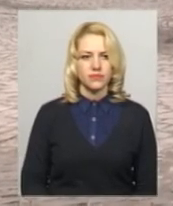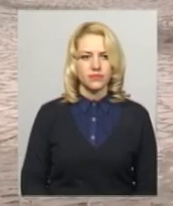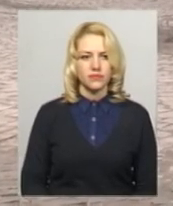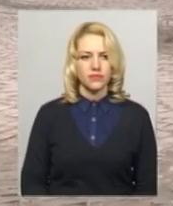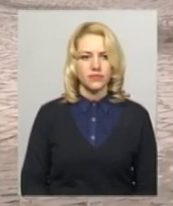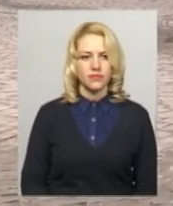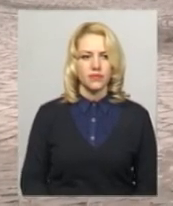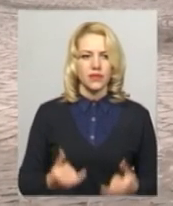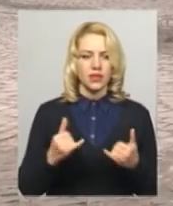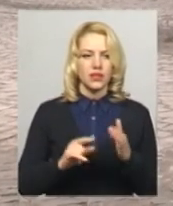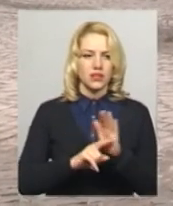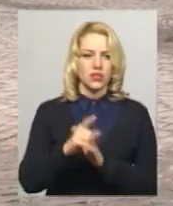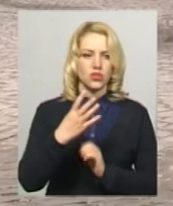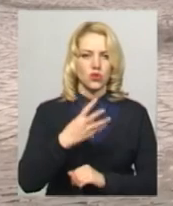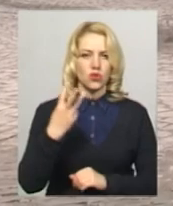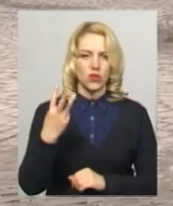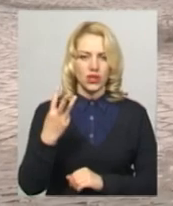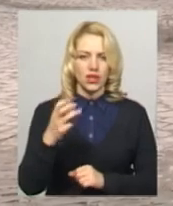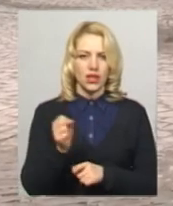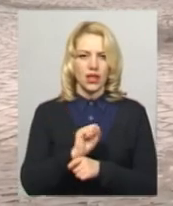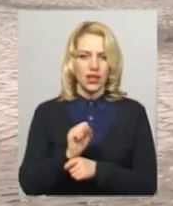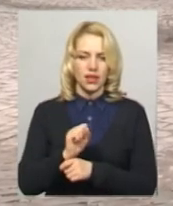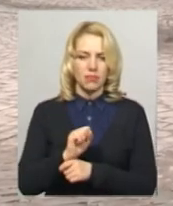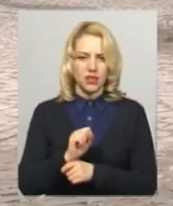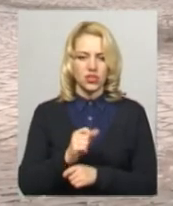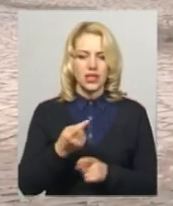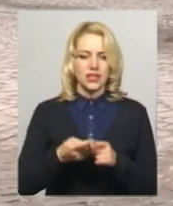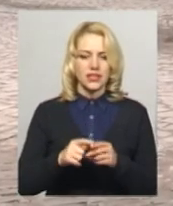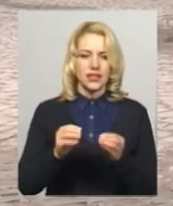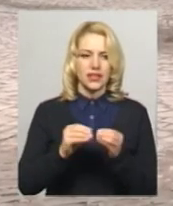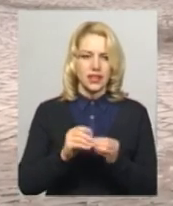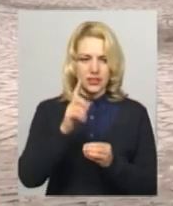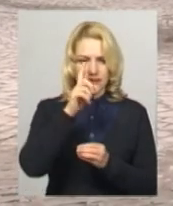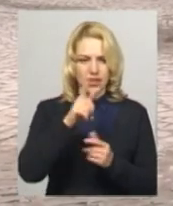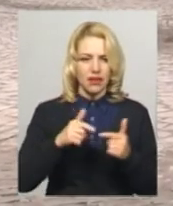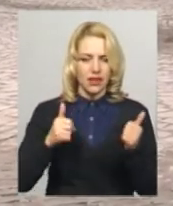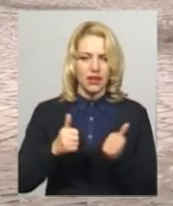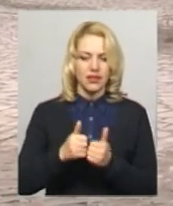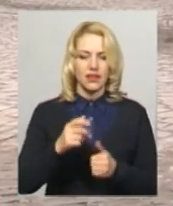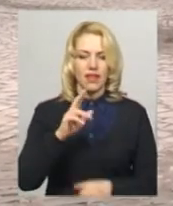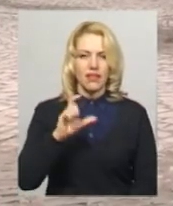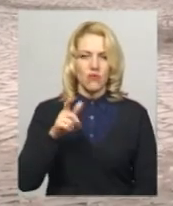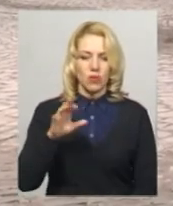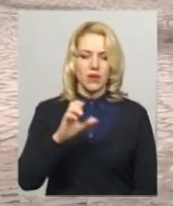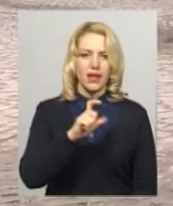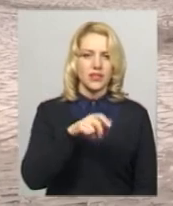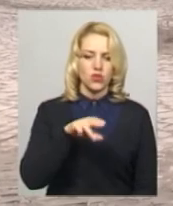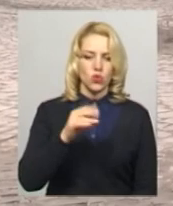Наразі стартує 43 екіпажі, з них 10 з країн Європи, Естонії, Литви,